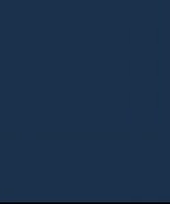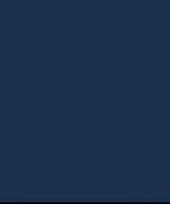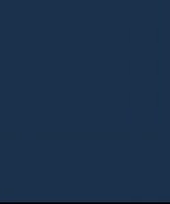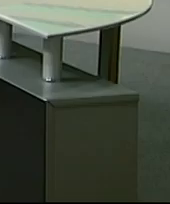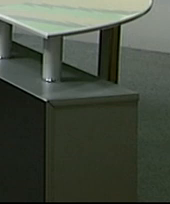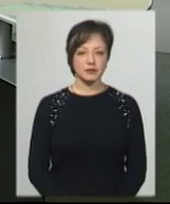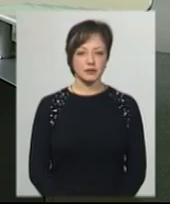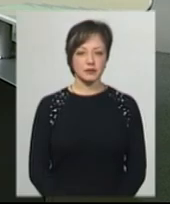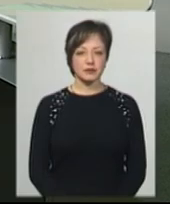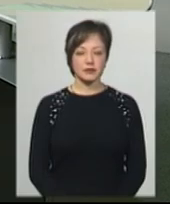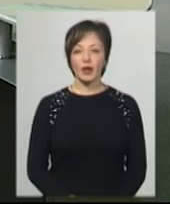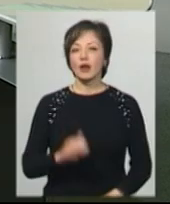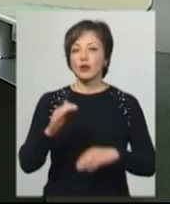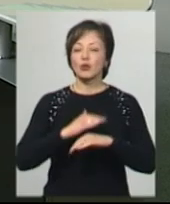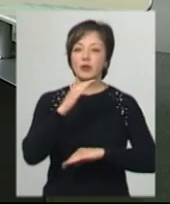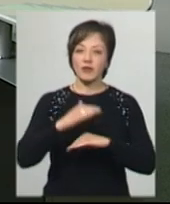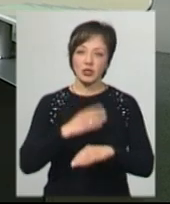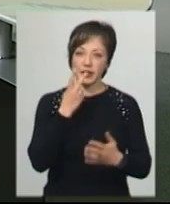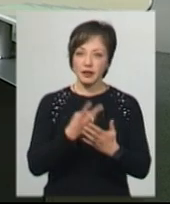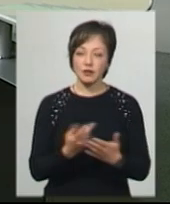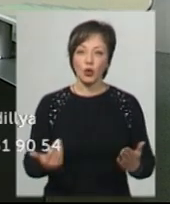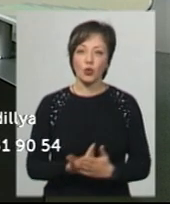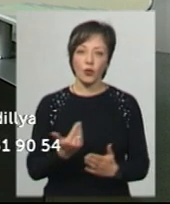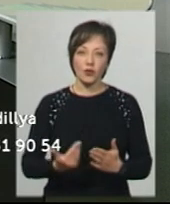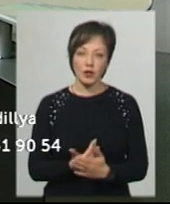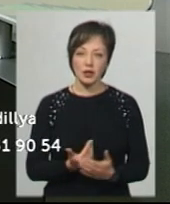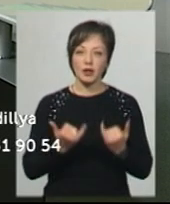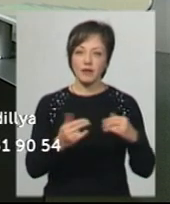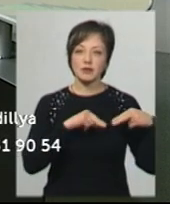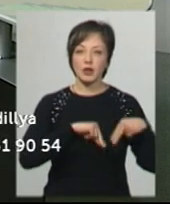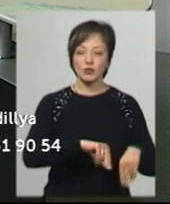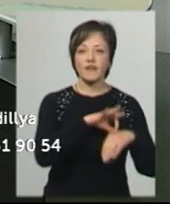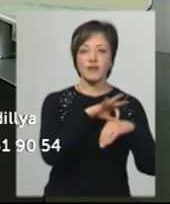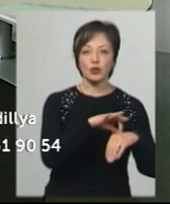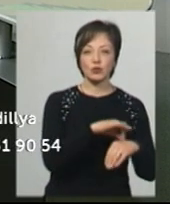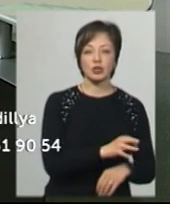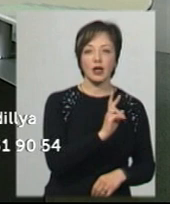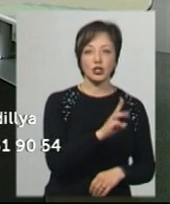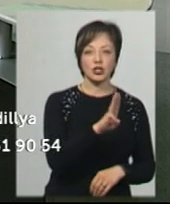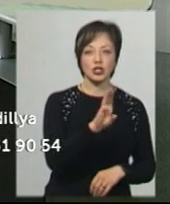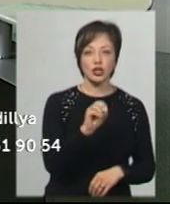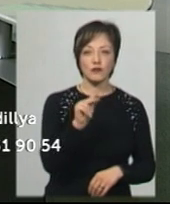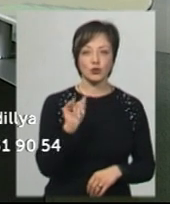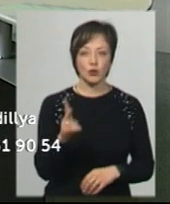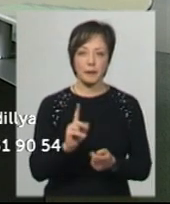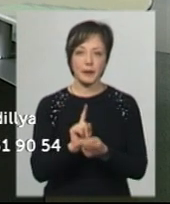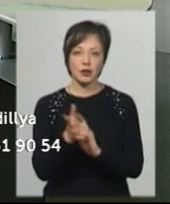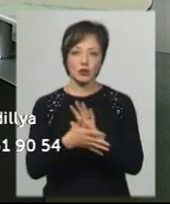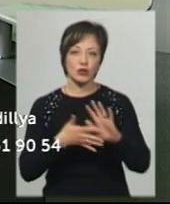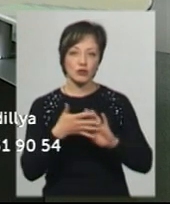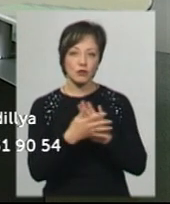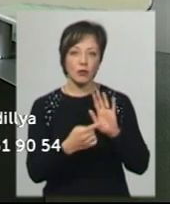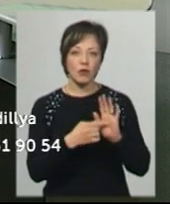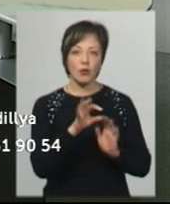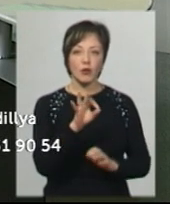Музика Доброго вечора, ви дивитесь інформаційний випуск. У студії для вас працює ведуча Катерина Шевчук, на жесту умову перекладає